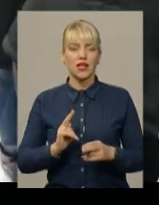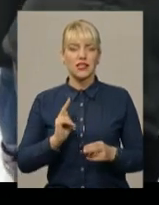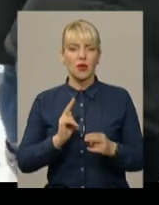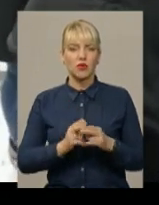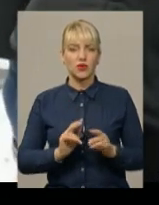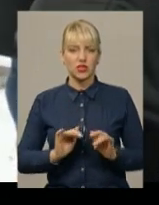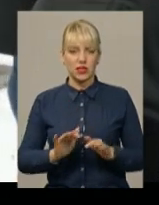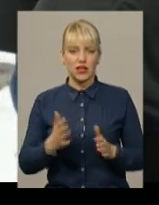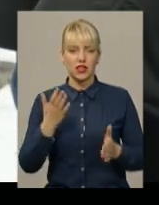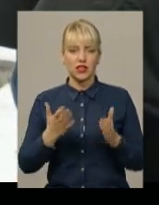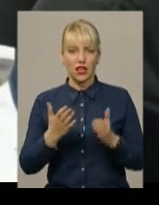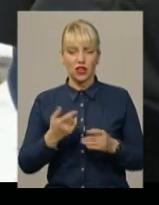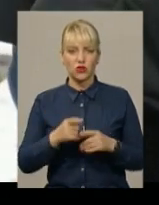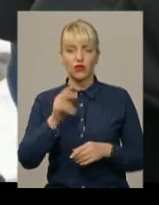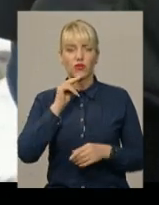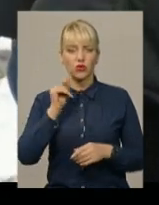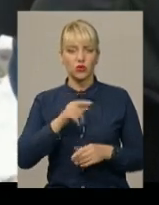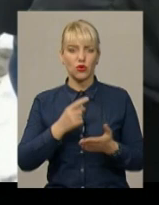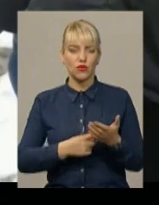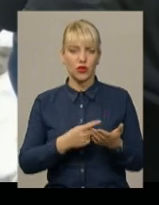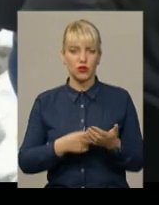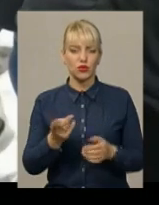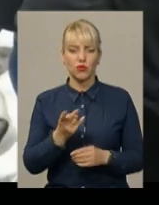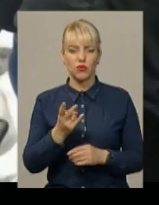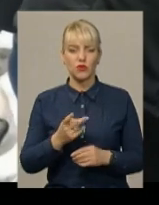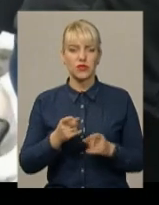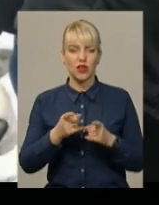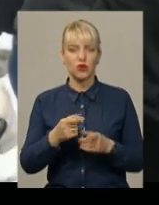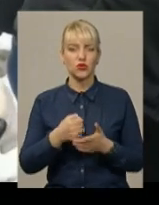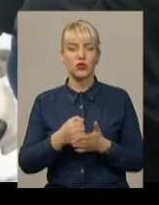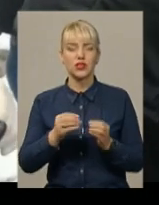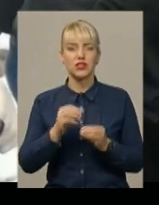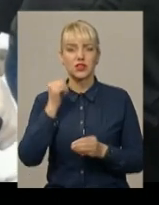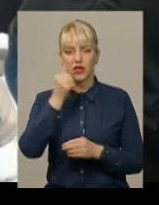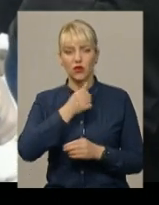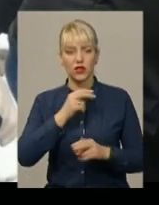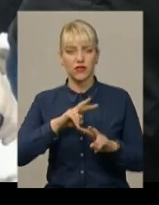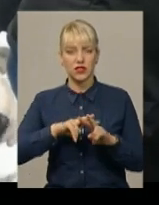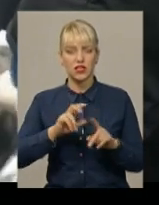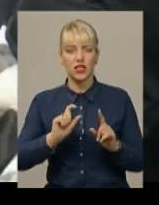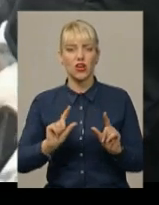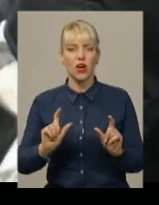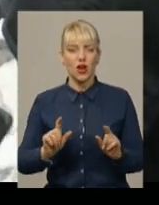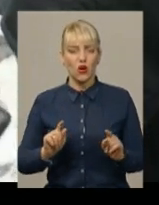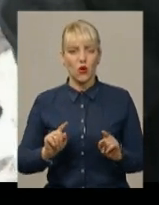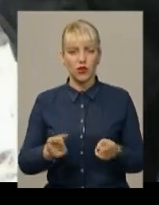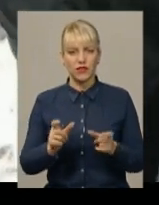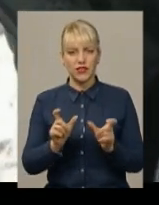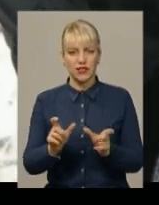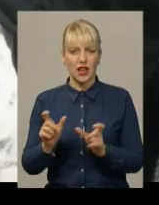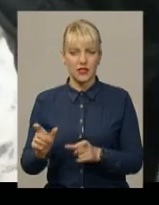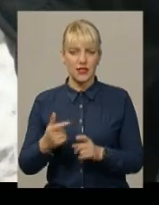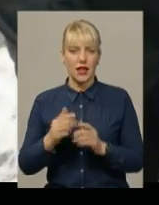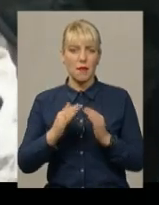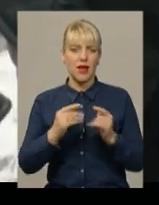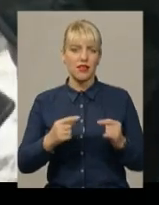командира і його заступника доведуть, обом загрожує до 10 років в'язниці та конфіскація майна. Вікторія Паламар, Володимир Паламар – Новини,